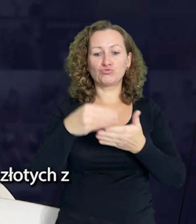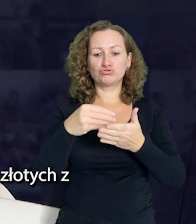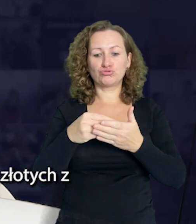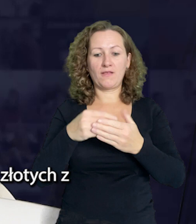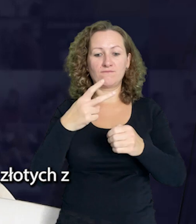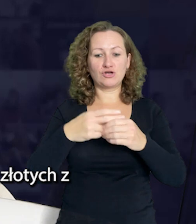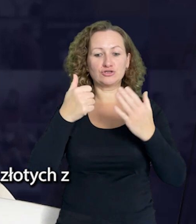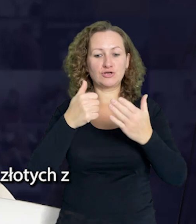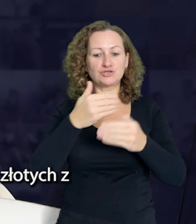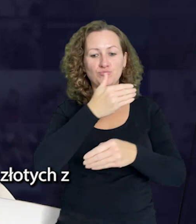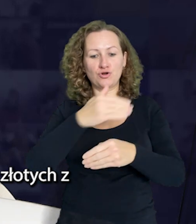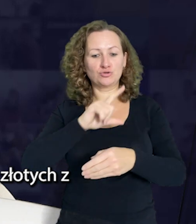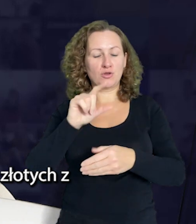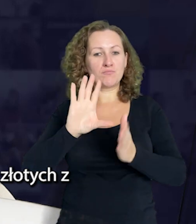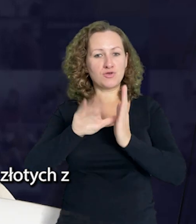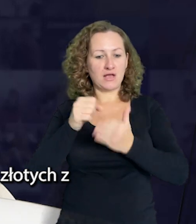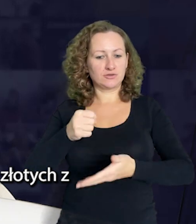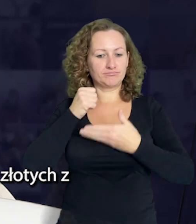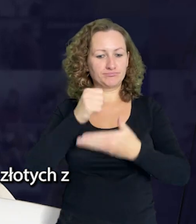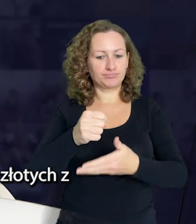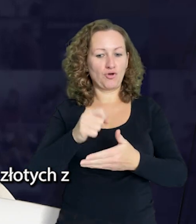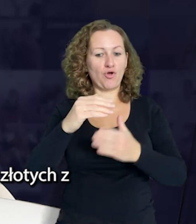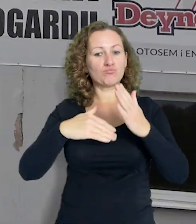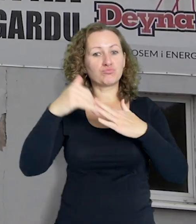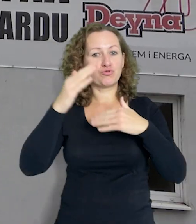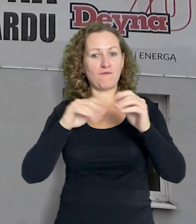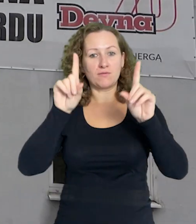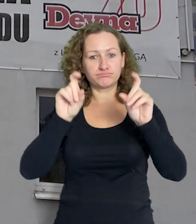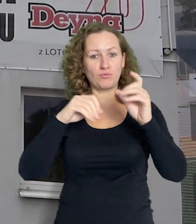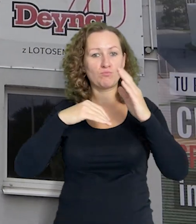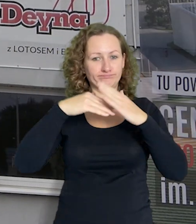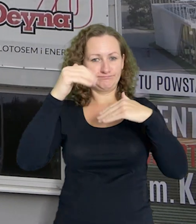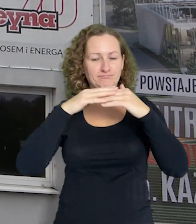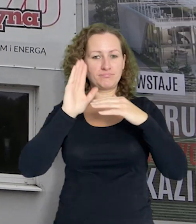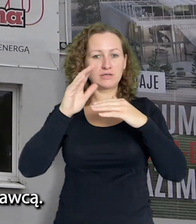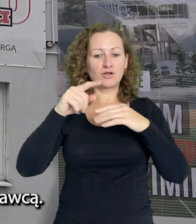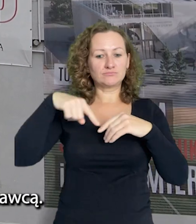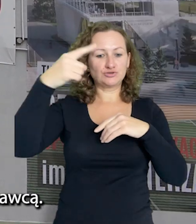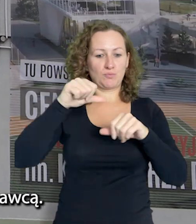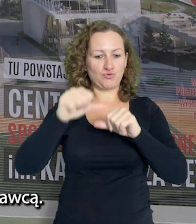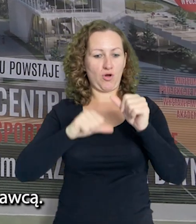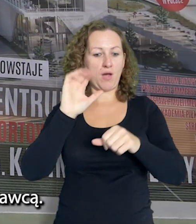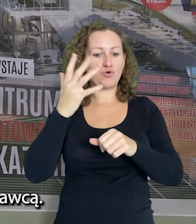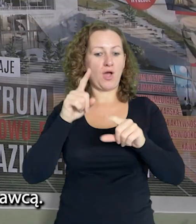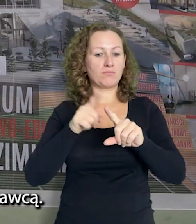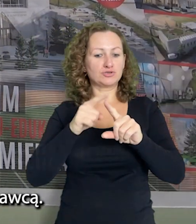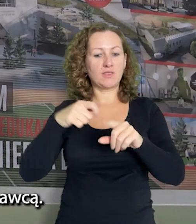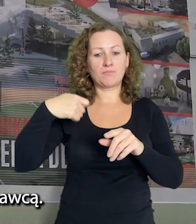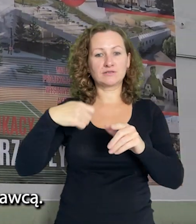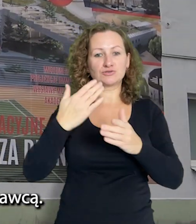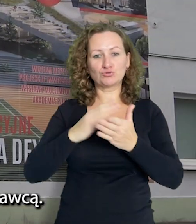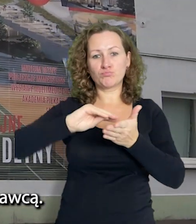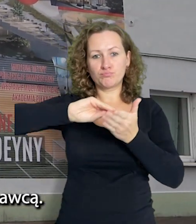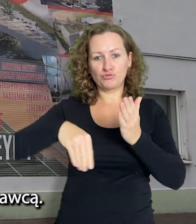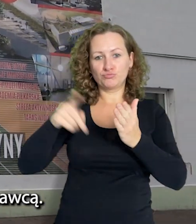jego budowę miasto pozyskało ponad 26 mln zł z Polskiego Ładu. Budowa rozpocznie się w przyszłym roku. 5 października prezydent podpisał